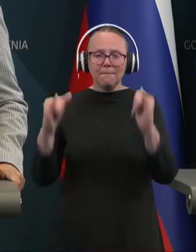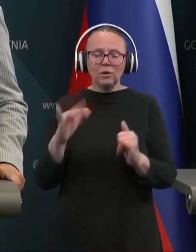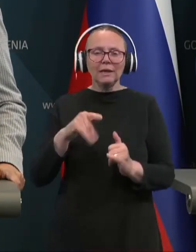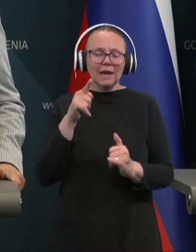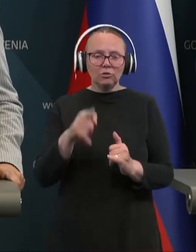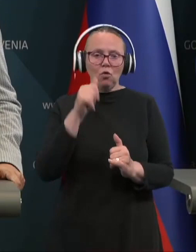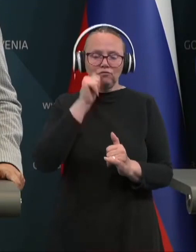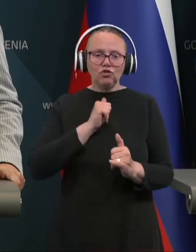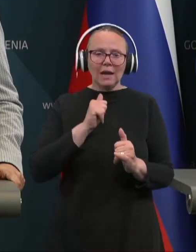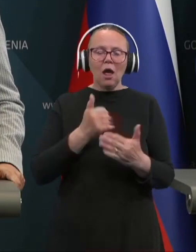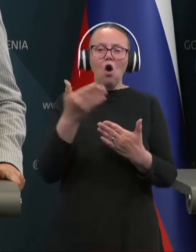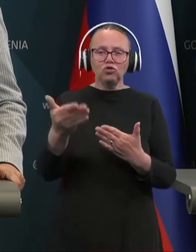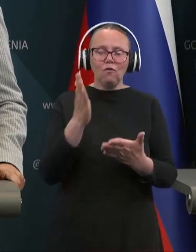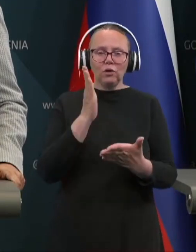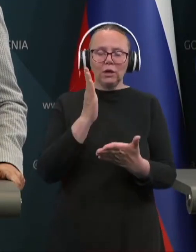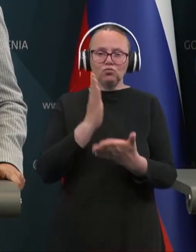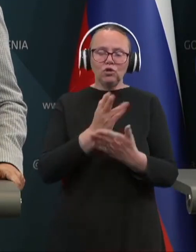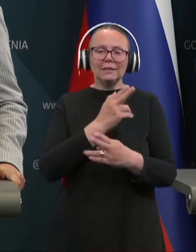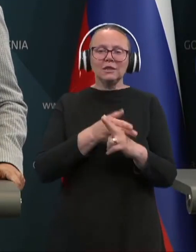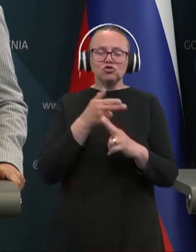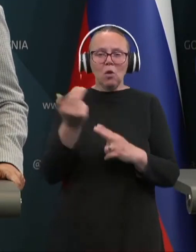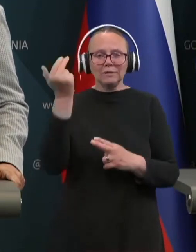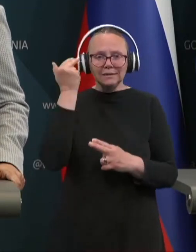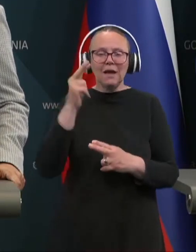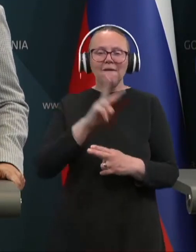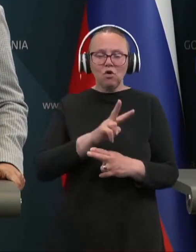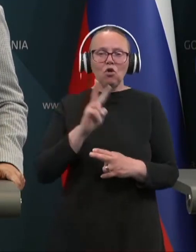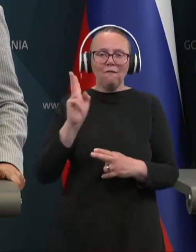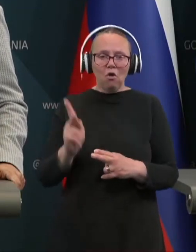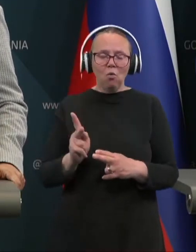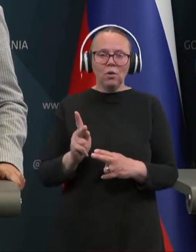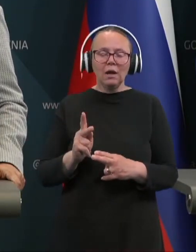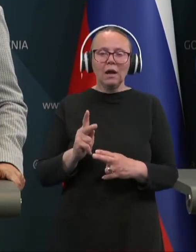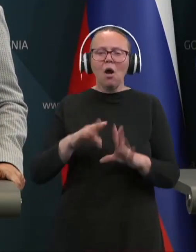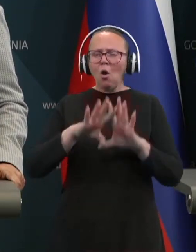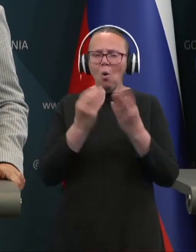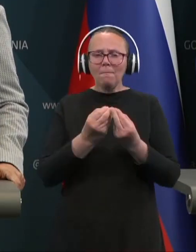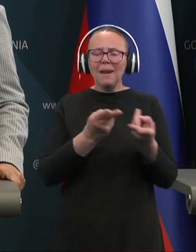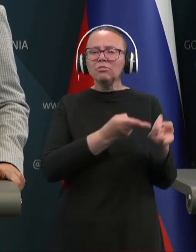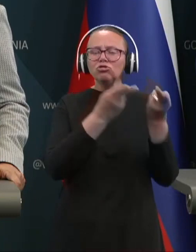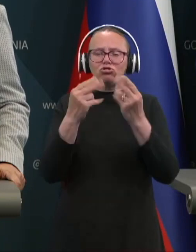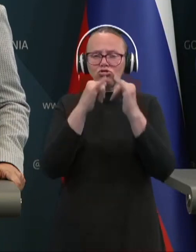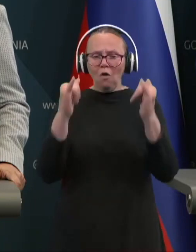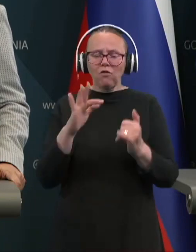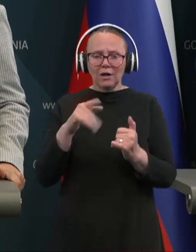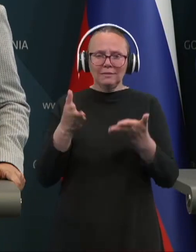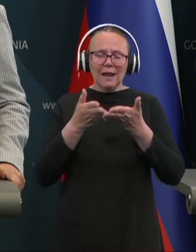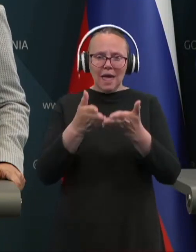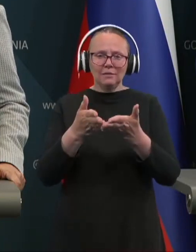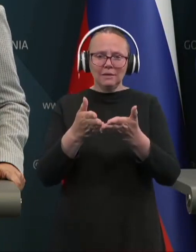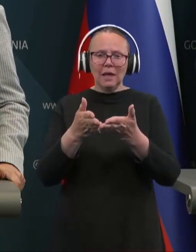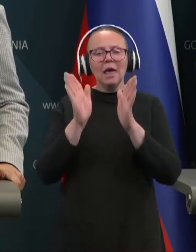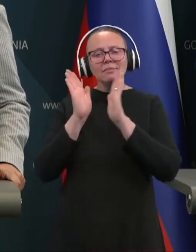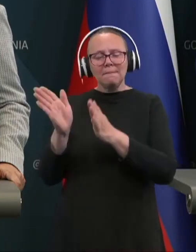je včeri odgovoril državni sekretar Vojko Volk v Stovor, ki je na tej ladi je namenjen